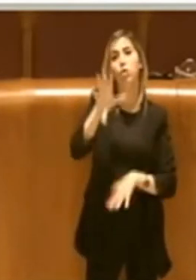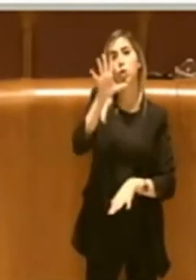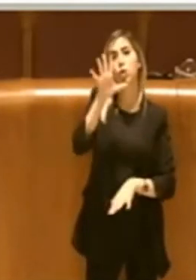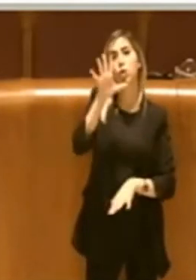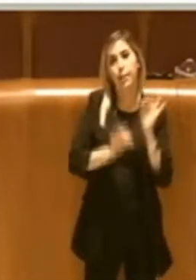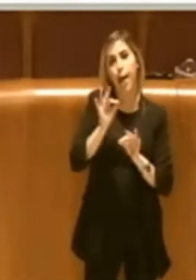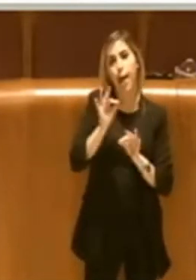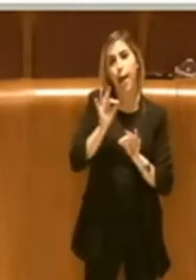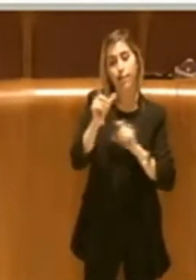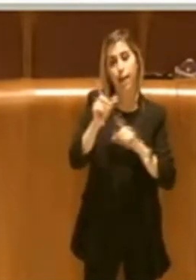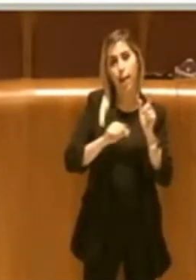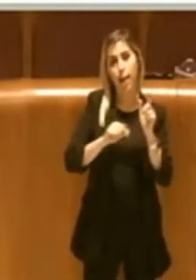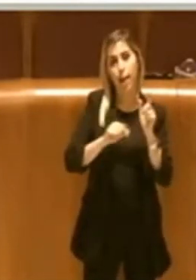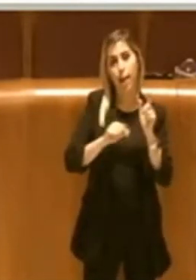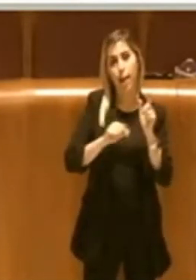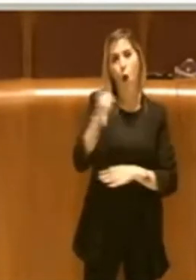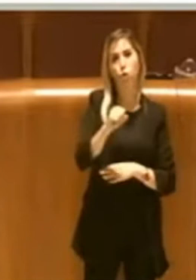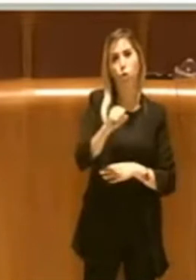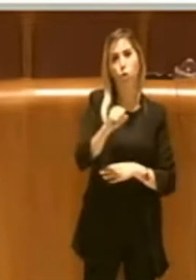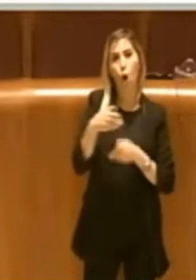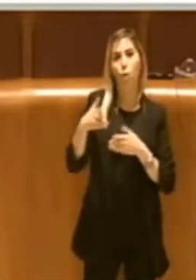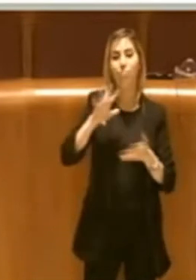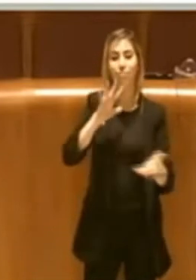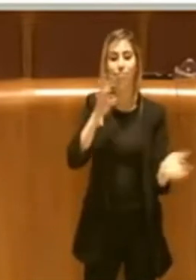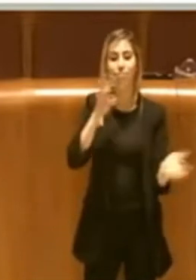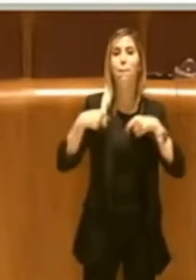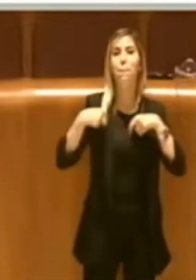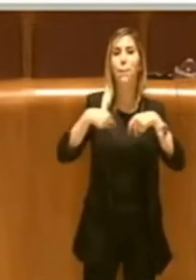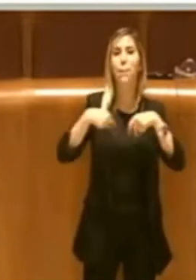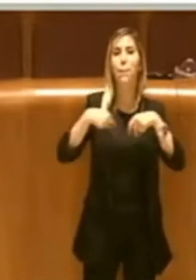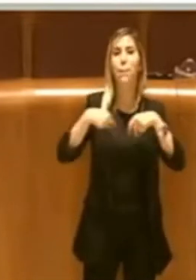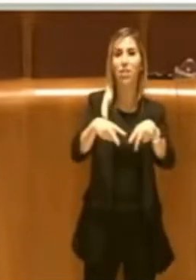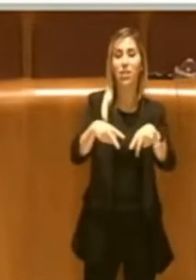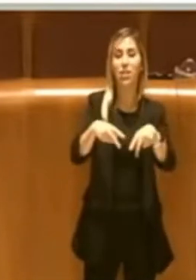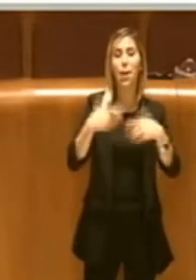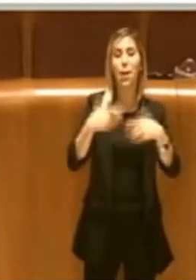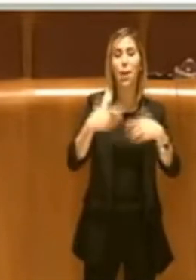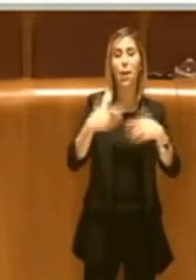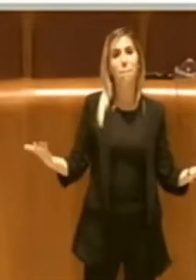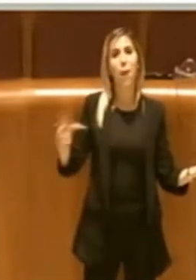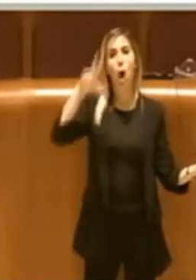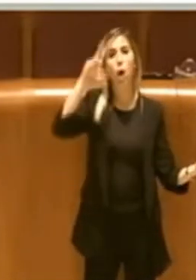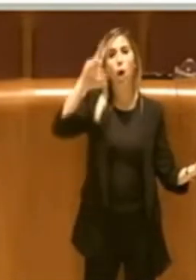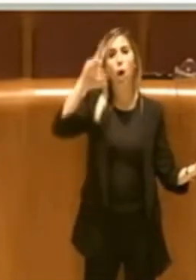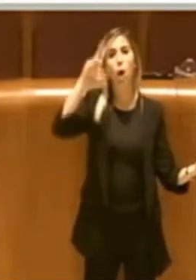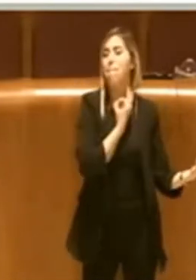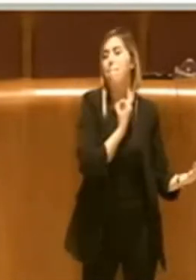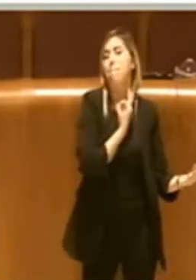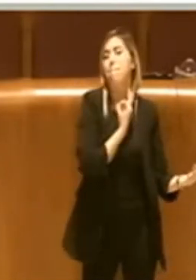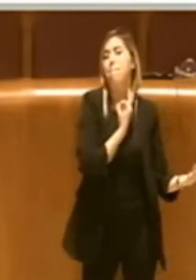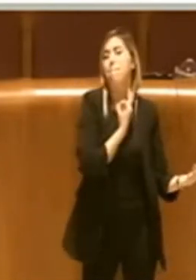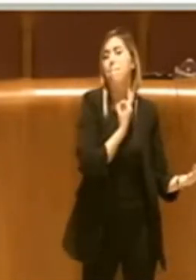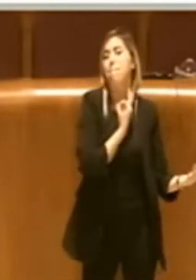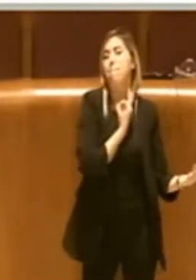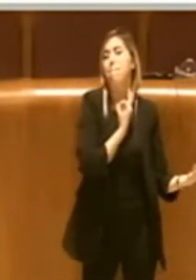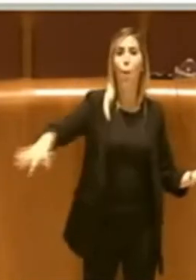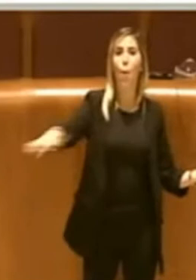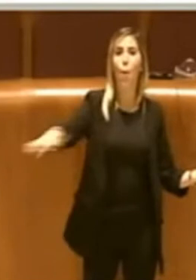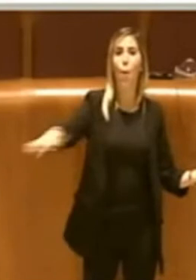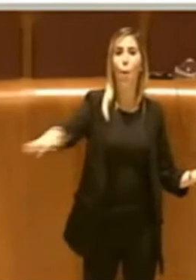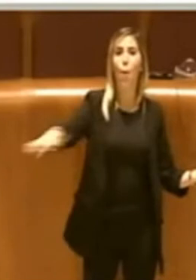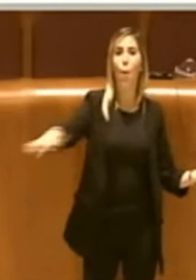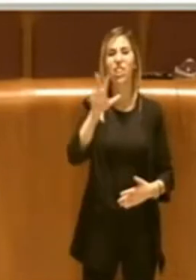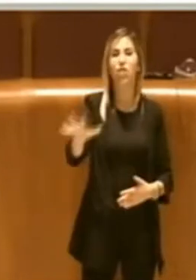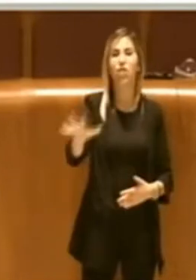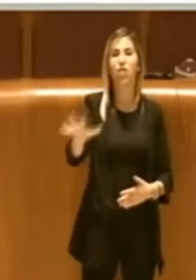contro la pedonalizzazione, questo lo dico subito, ma conoscendo bene il quartiere, avendoci vissuto più di 35 anni, soprattutto